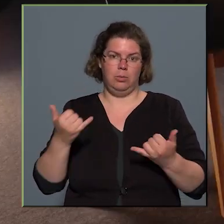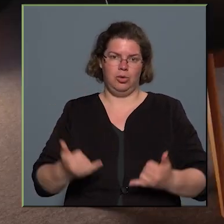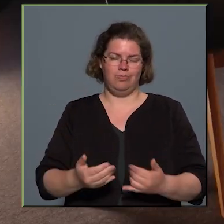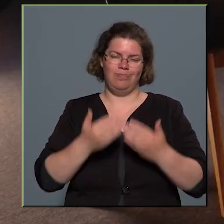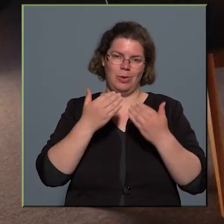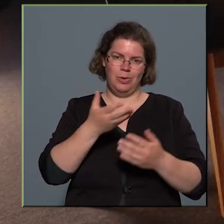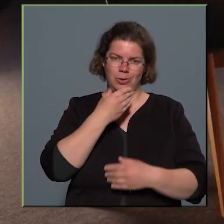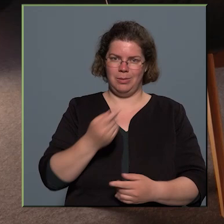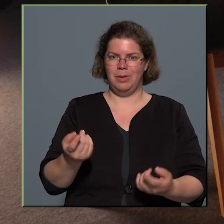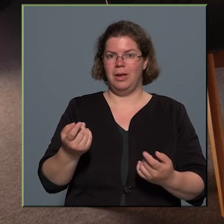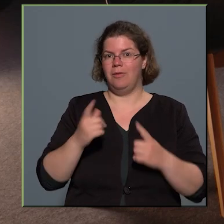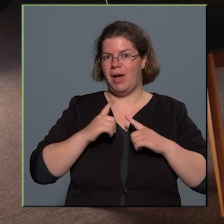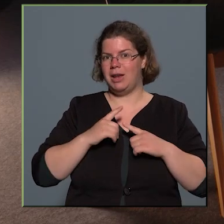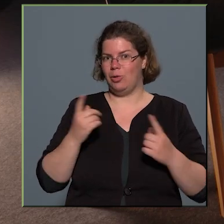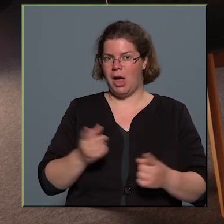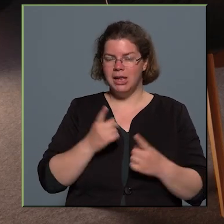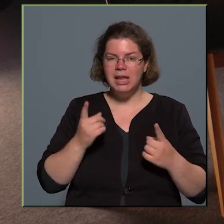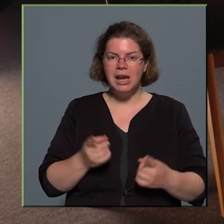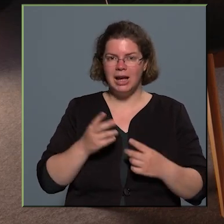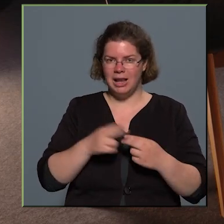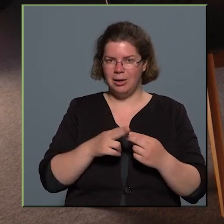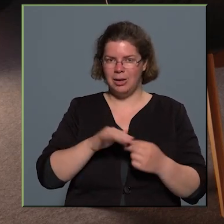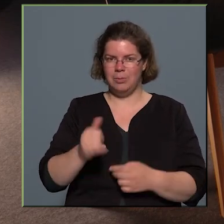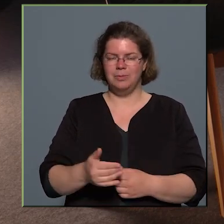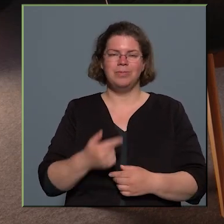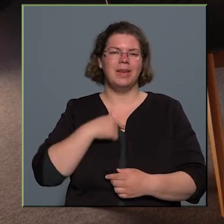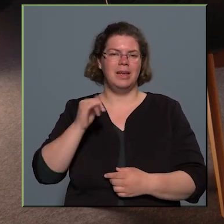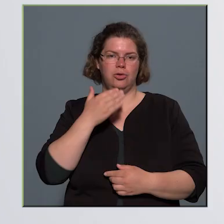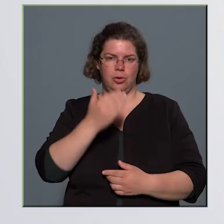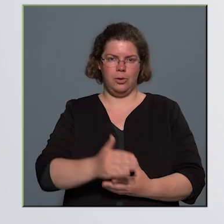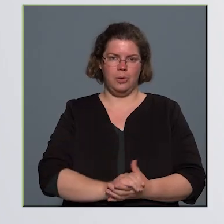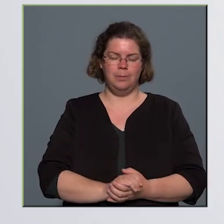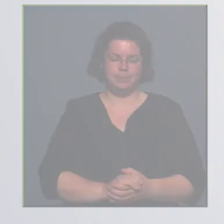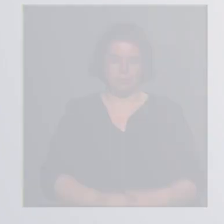Köszönjük szépen, várjuk a híreket legközelebb is. Én is köszönöm.